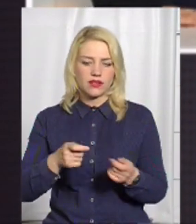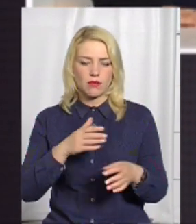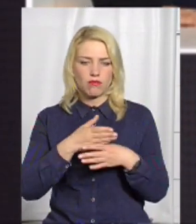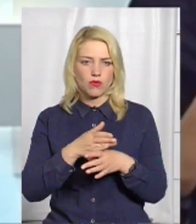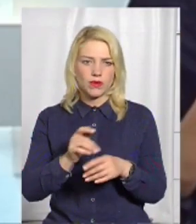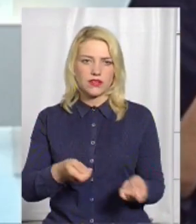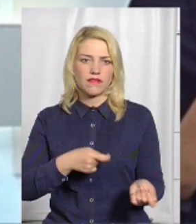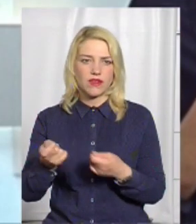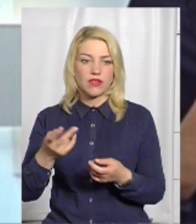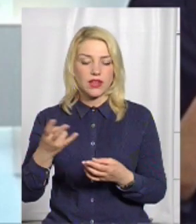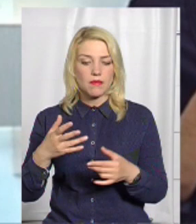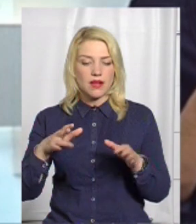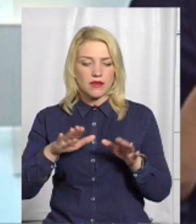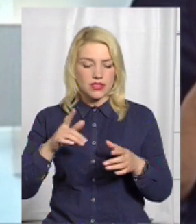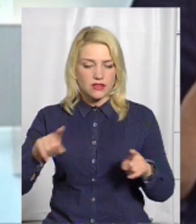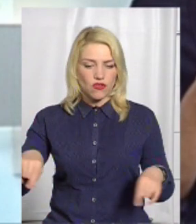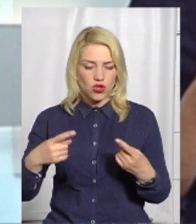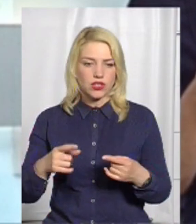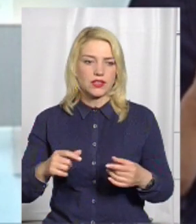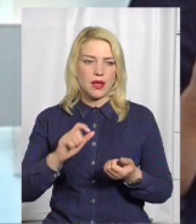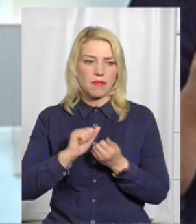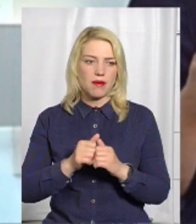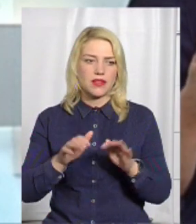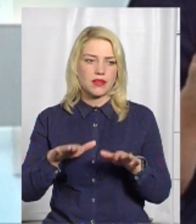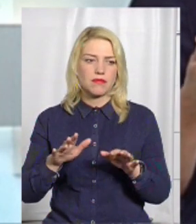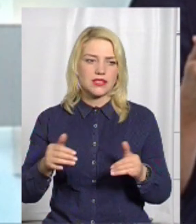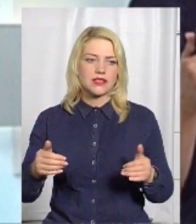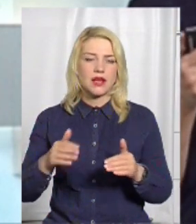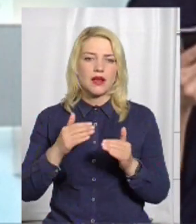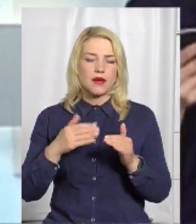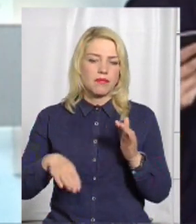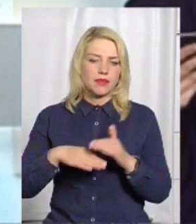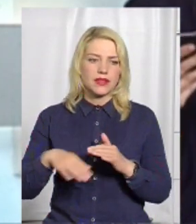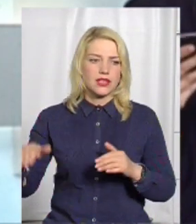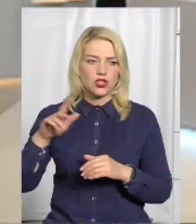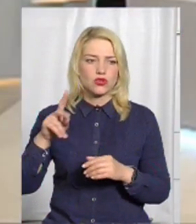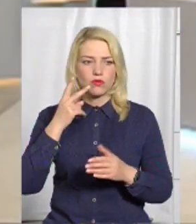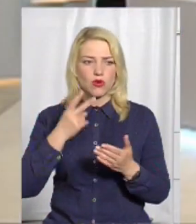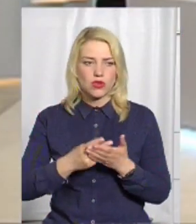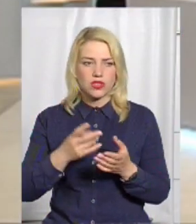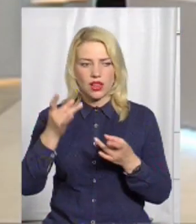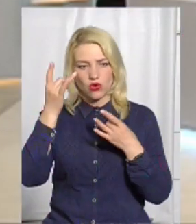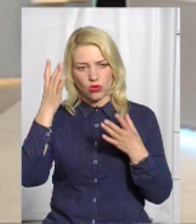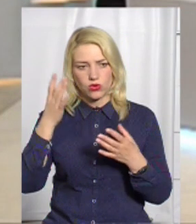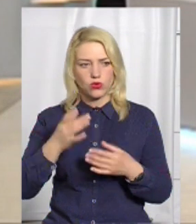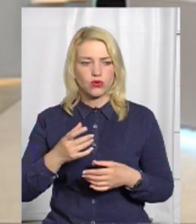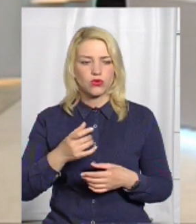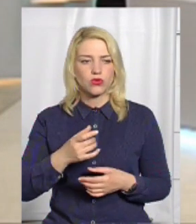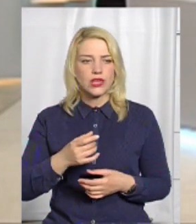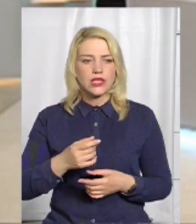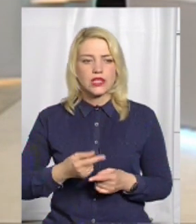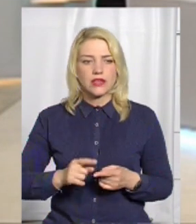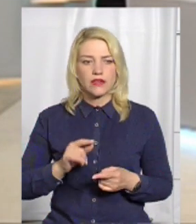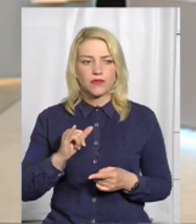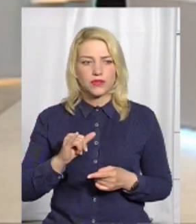місці було б варто створити пам'ятне місце під відкритим небом затопленим селом, що показало культурну зрілість суспільства та влади. Ну,